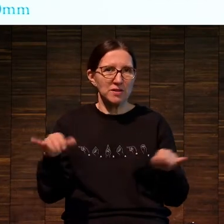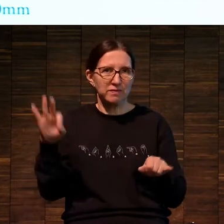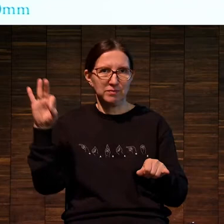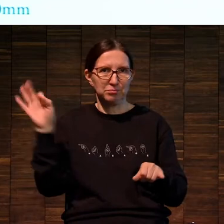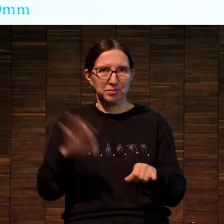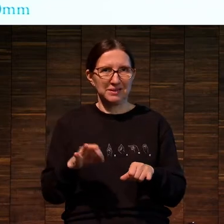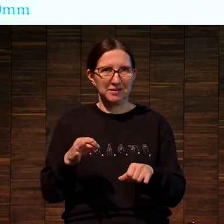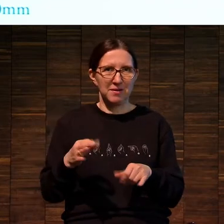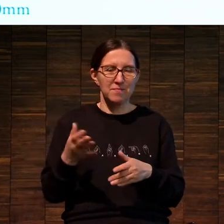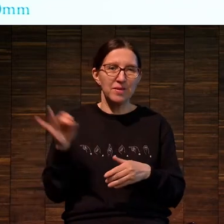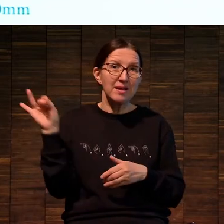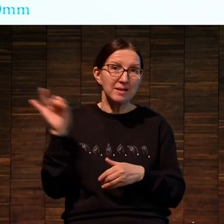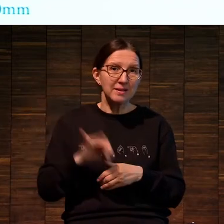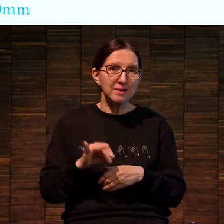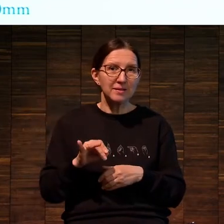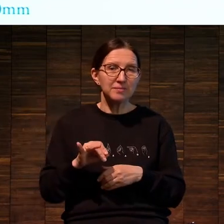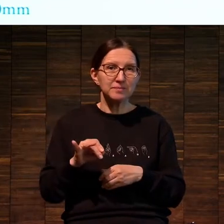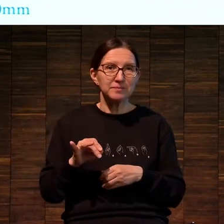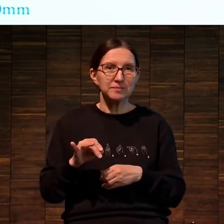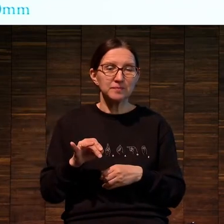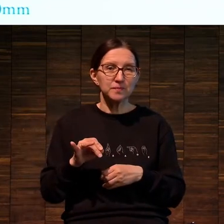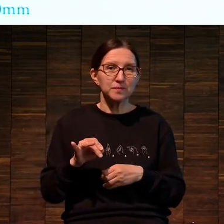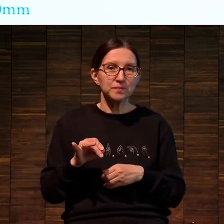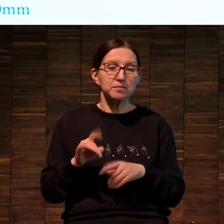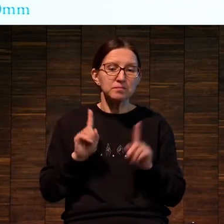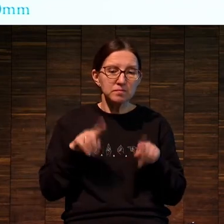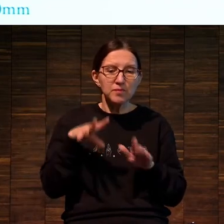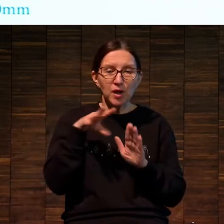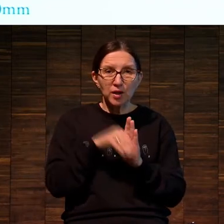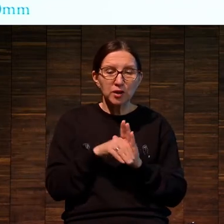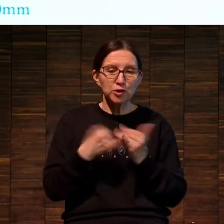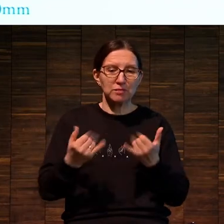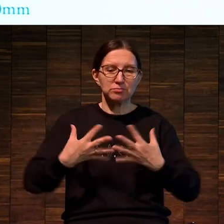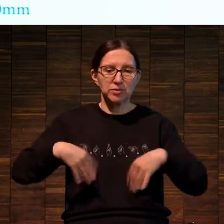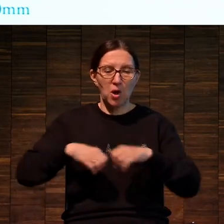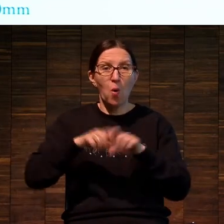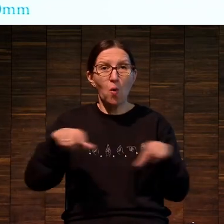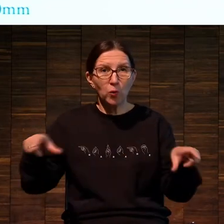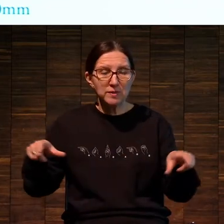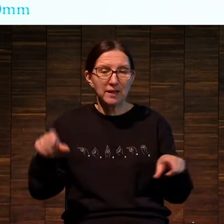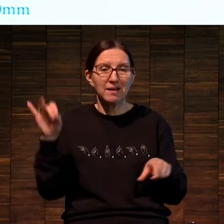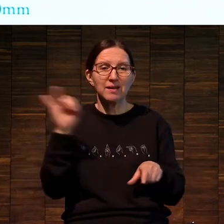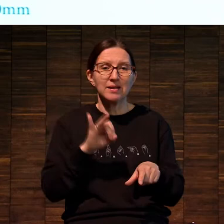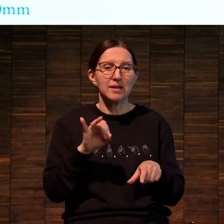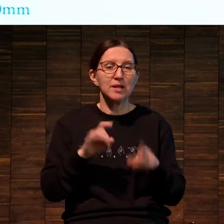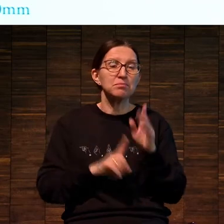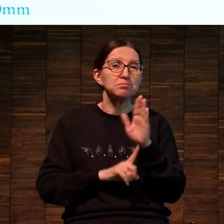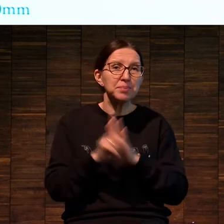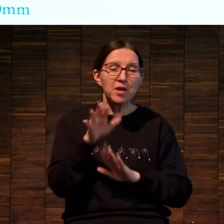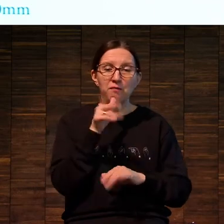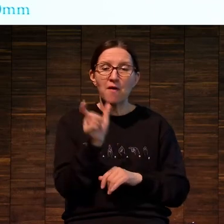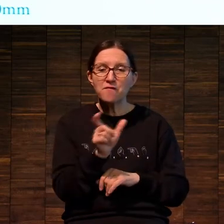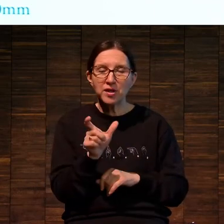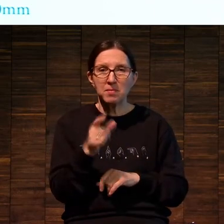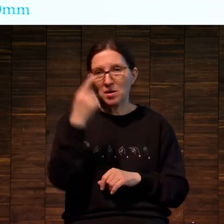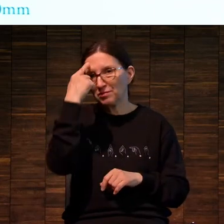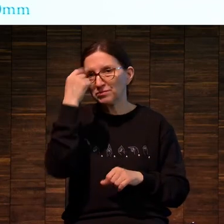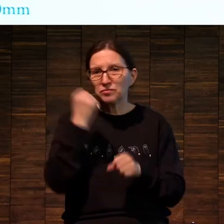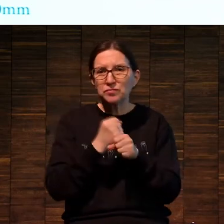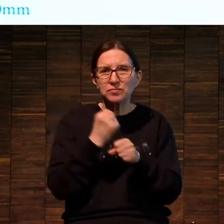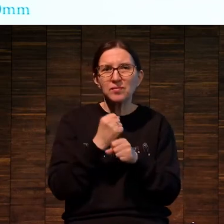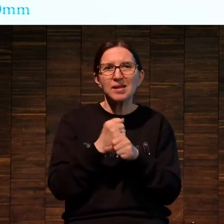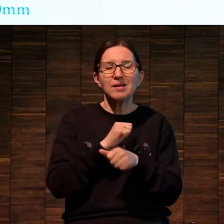для того общества. И, собственно, первые годы были заняты тем, чтобы вот этот